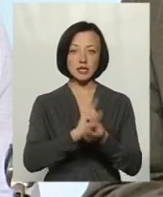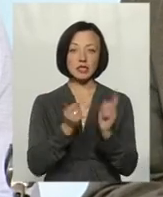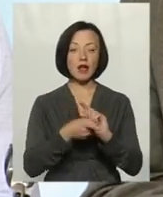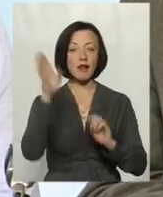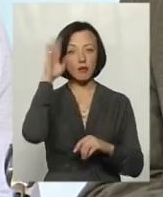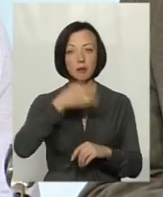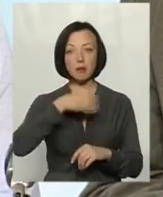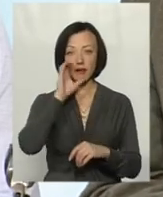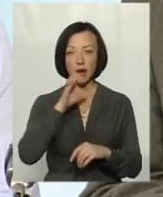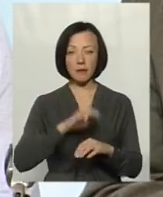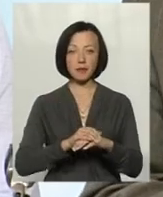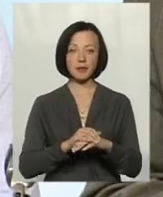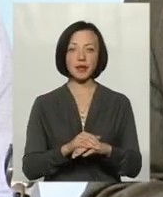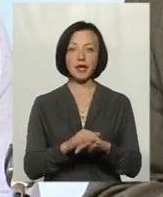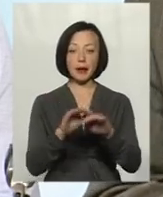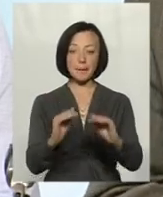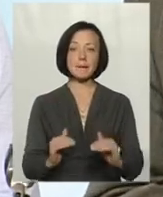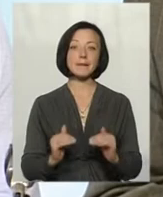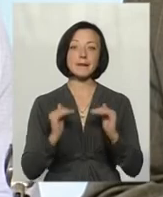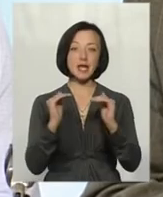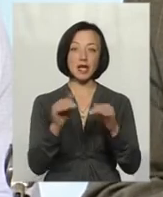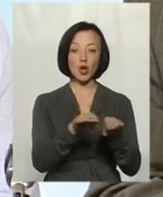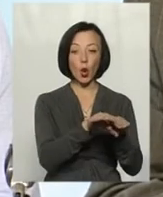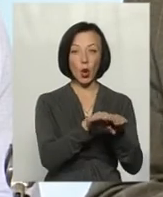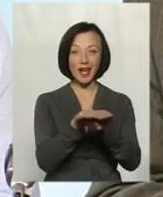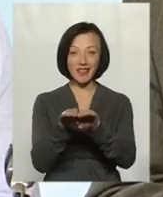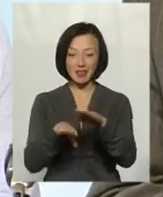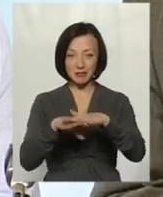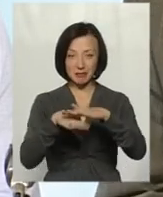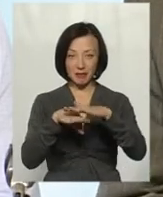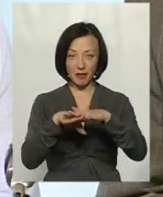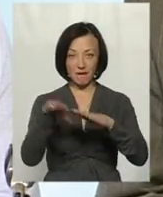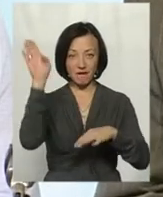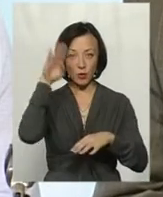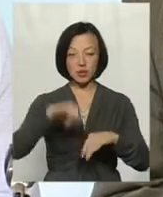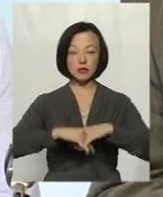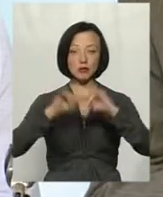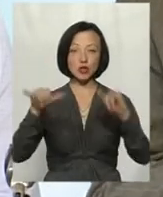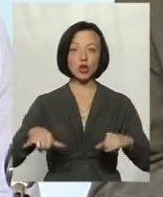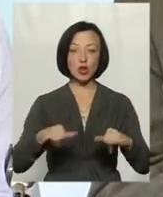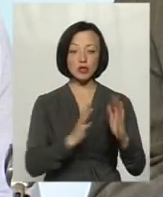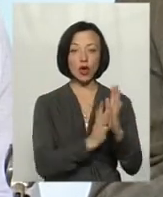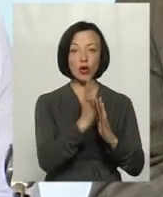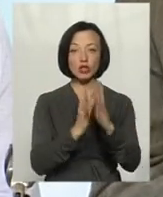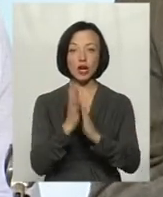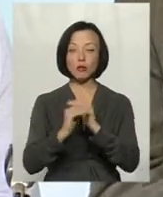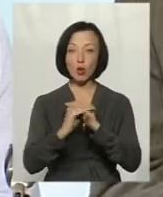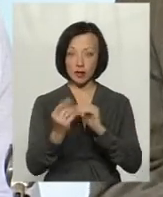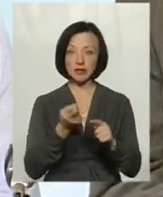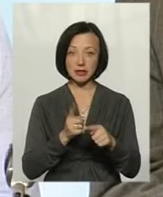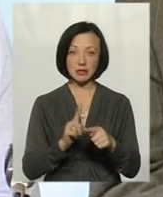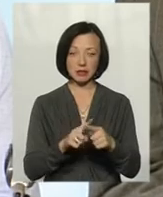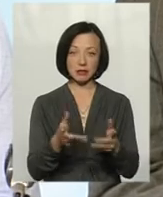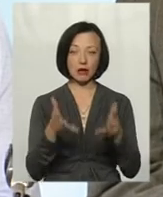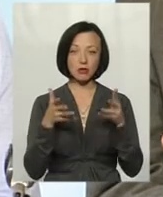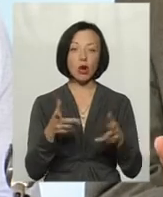пітна. Піднято рівень грунтових вод, що збільшувало урожайність полів. Це само собою